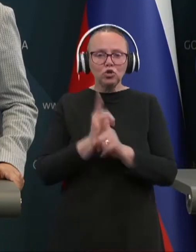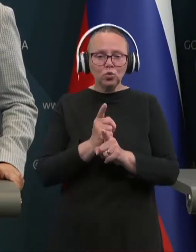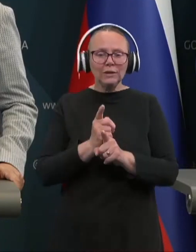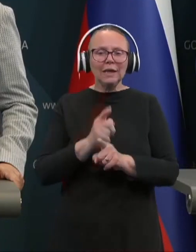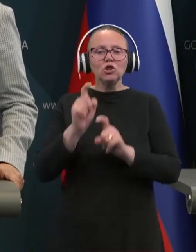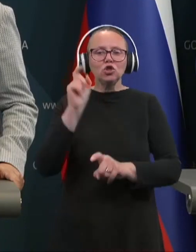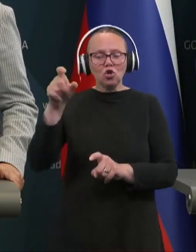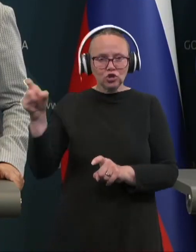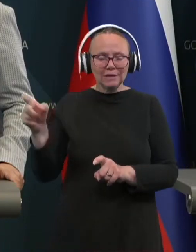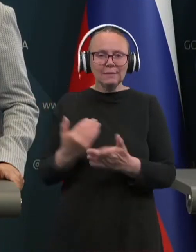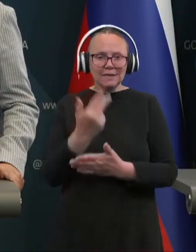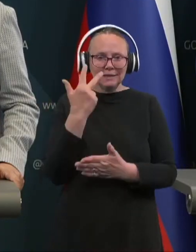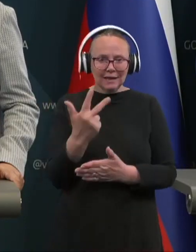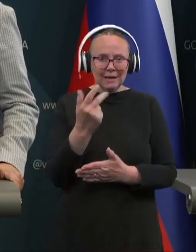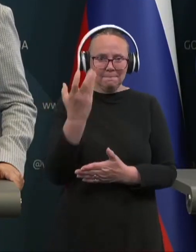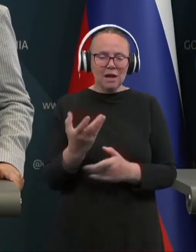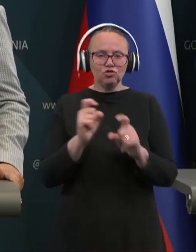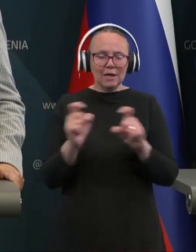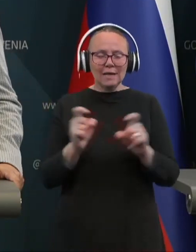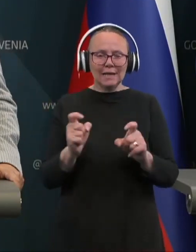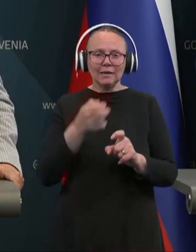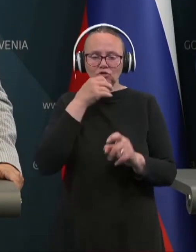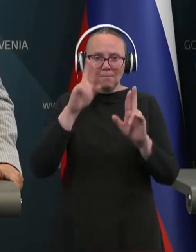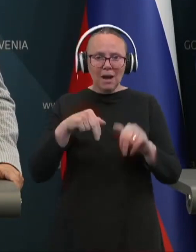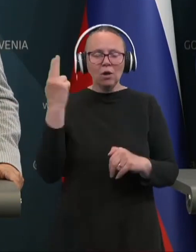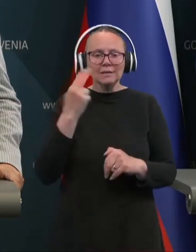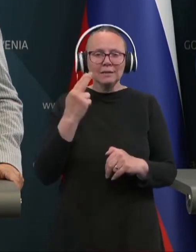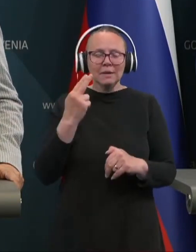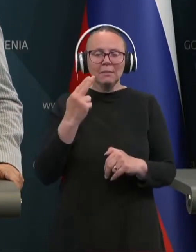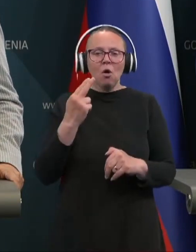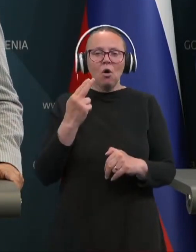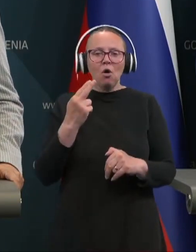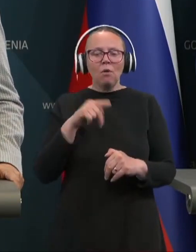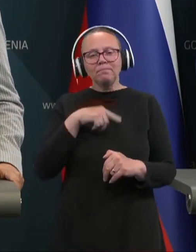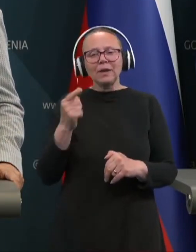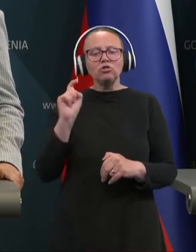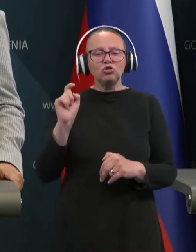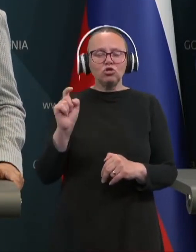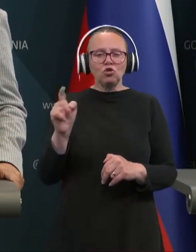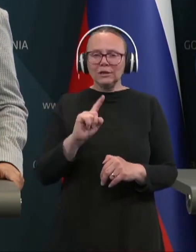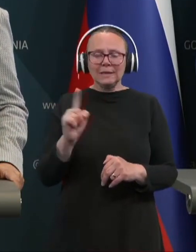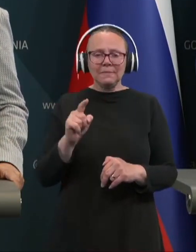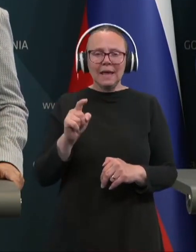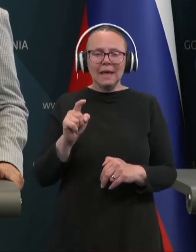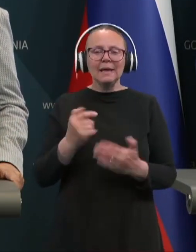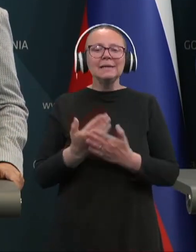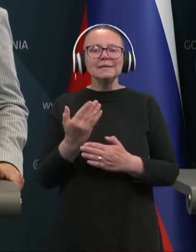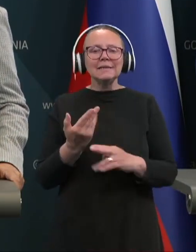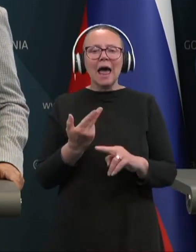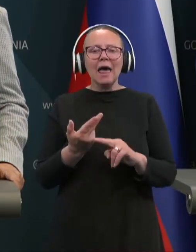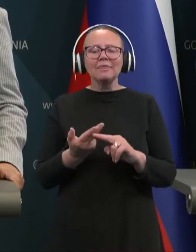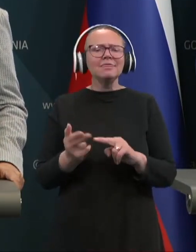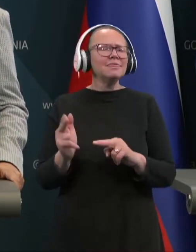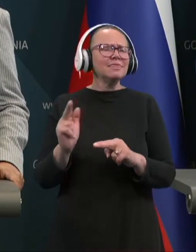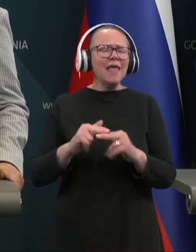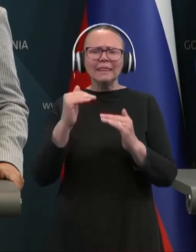za tri plačne razrede, če prav razumemo? Mislim, da tožilcem ne. Gre osmo. najnižega plačanega sodnika.